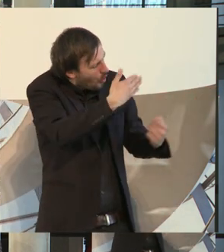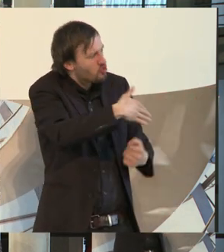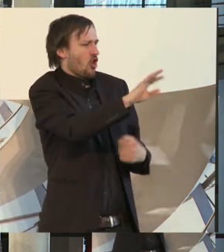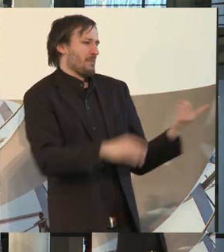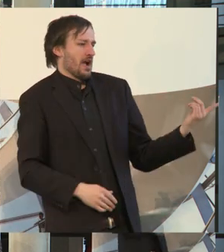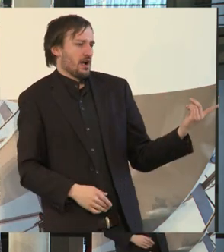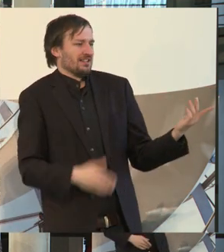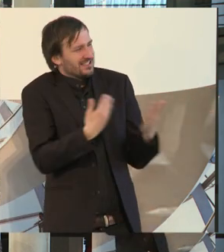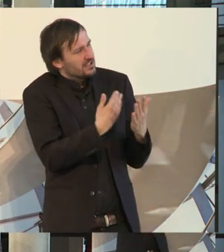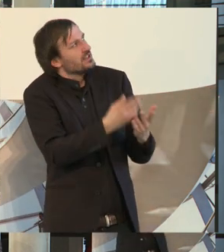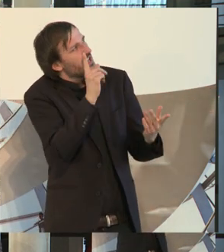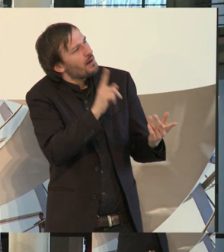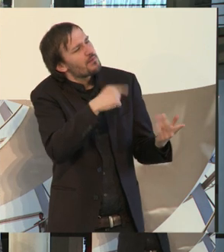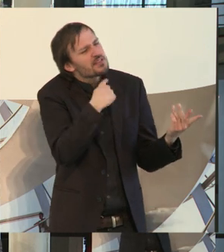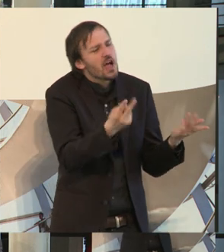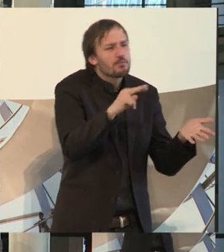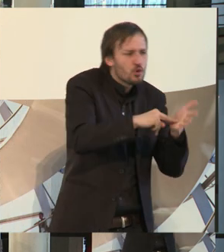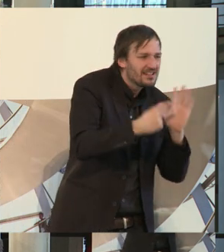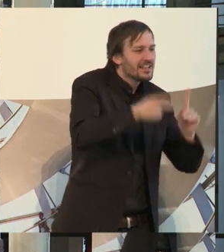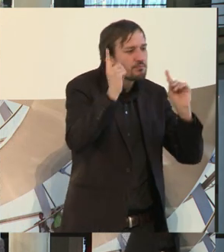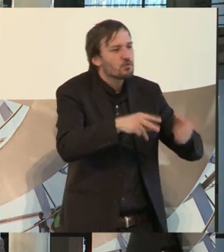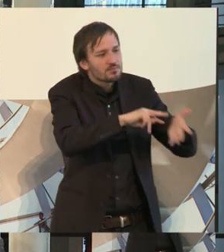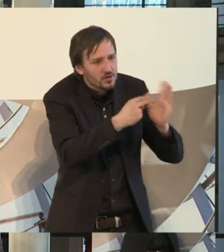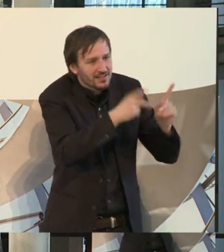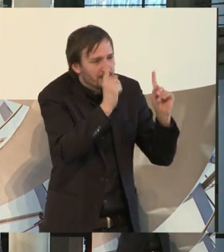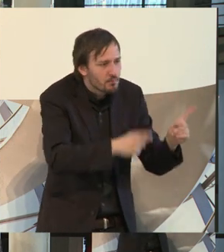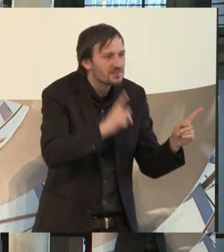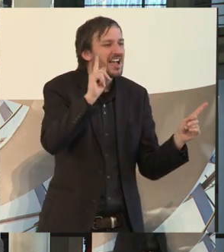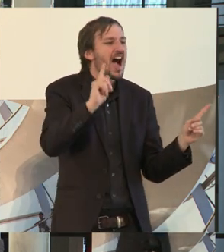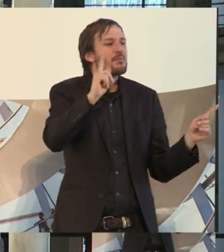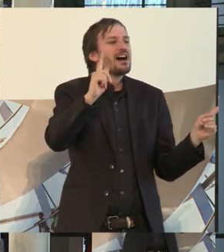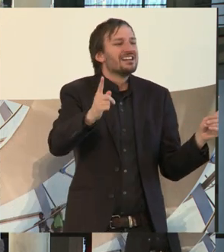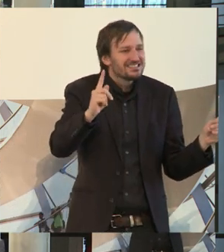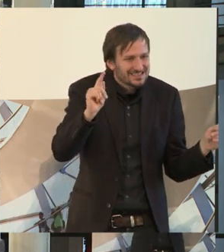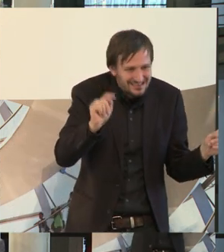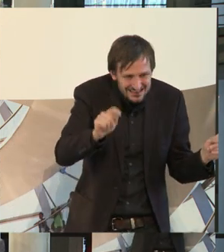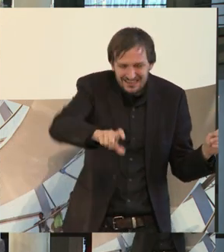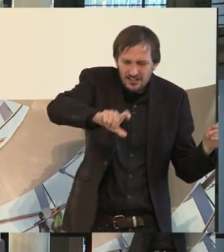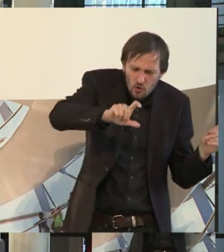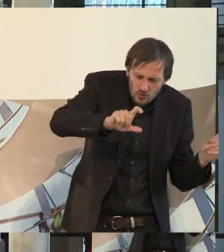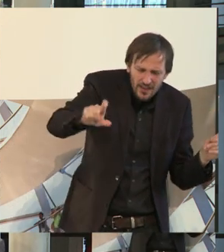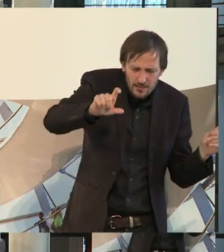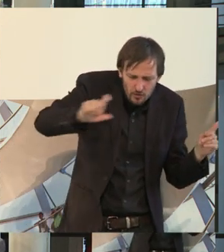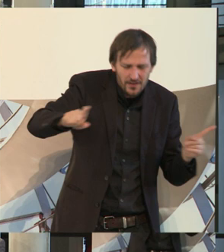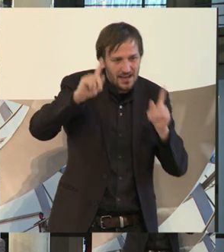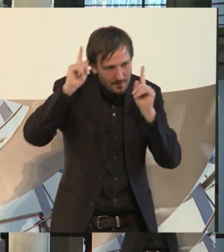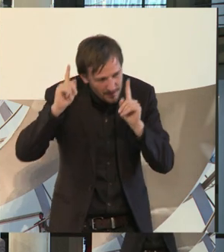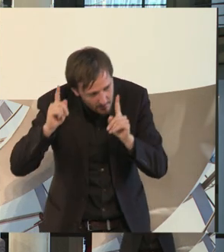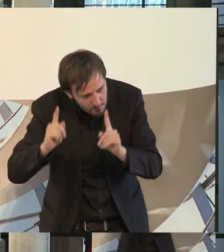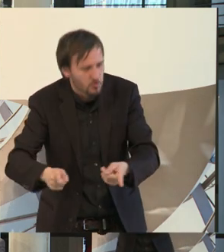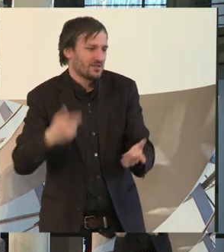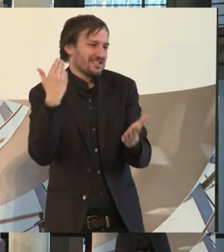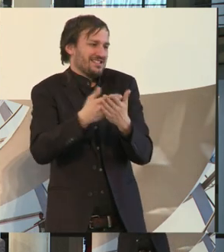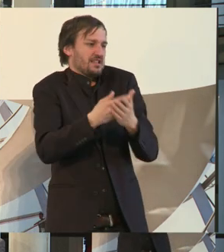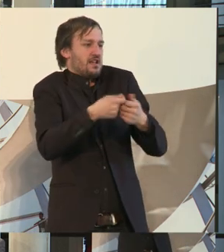gesagt, die Politik muss. Und es wird gesagt, die Unternehmen müssen. Natürlich brauchen wir politische Rahmenbedingungen. Aber es sind eben auch die Behinderten und